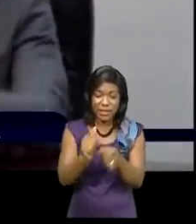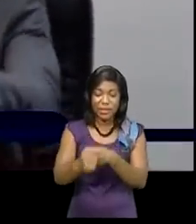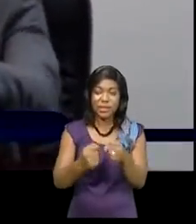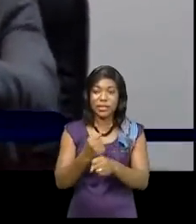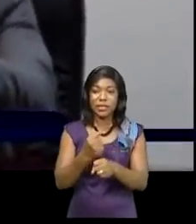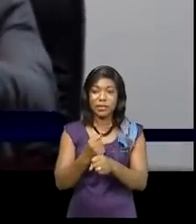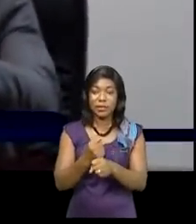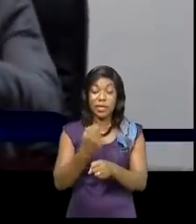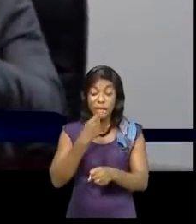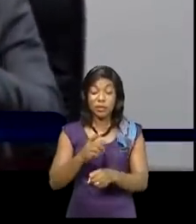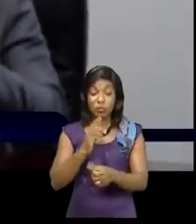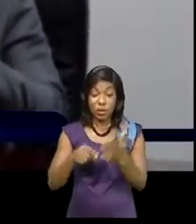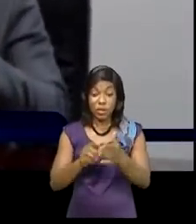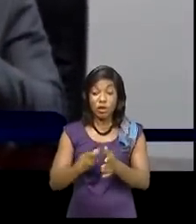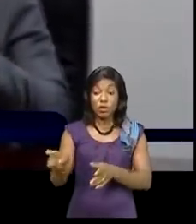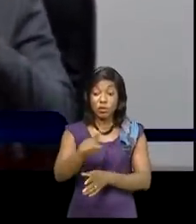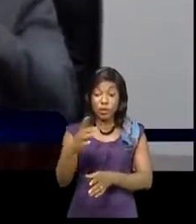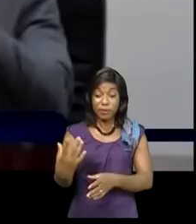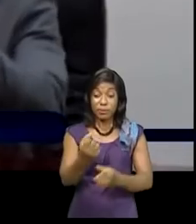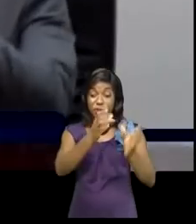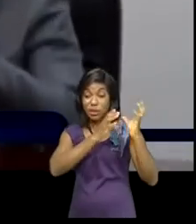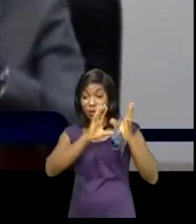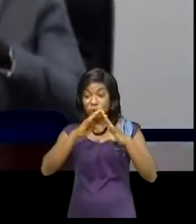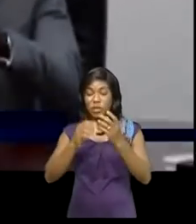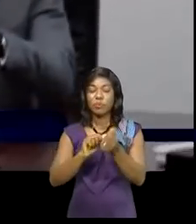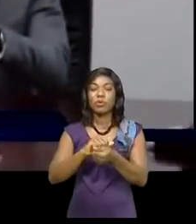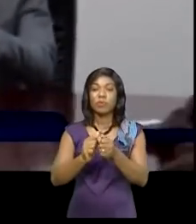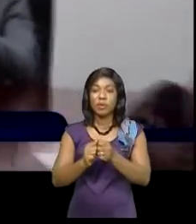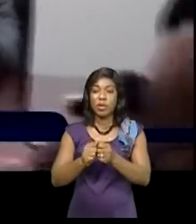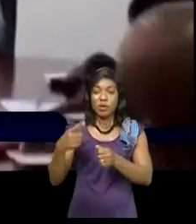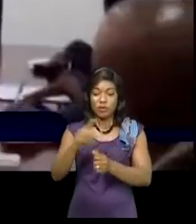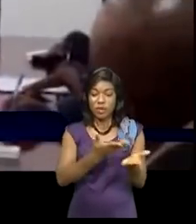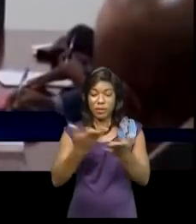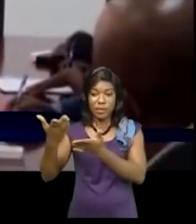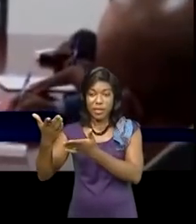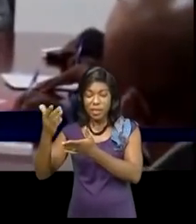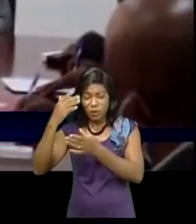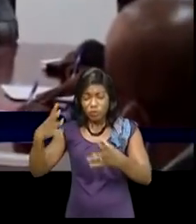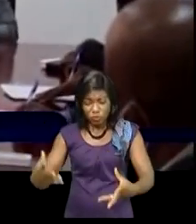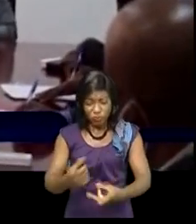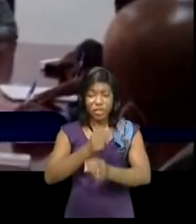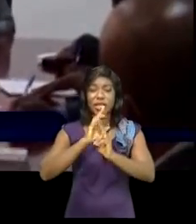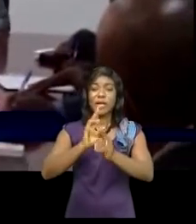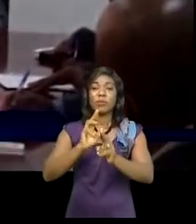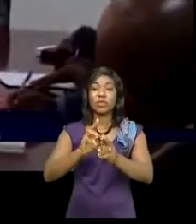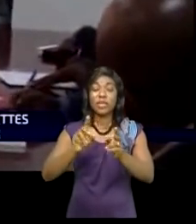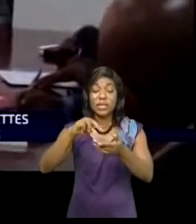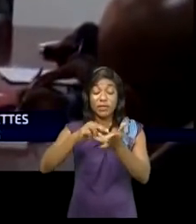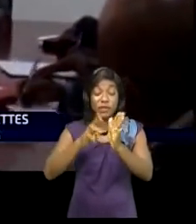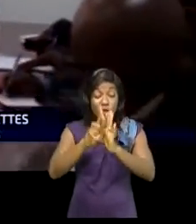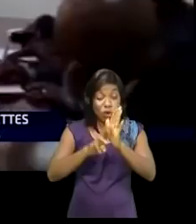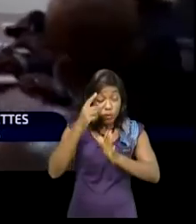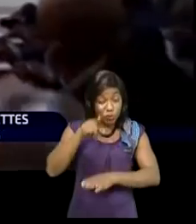C'est vous qui prénonce à ces problèmes et vous l'amenez dans tous les bureaux de l'État pour trouver des réponses parce que notre rôle est cédulaire. C